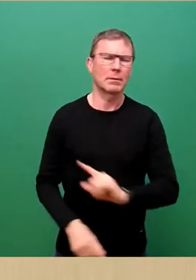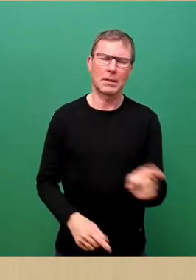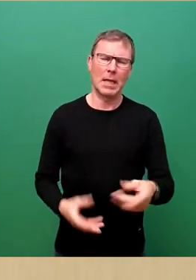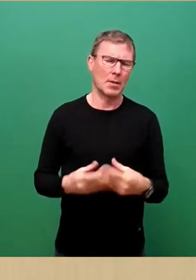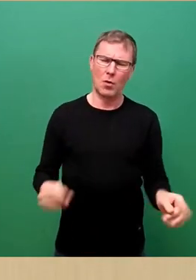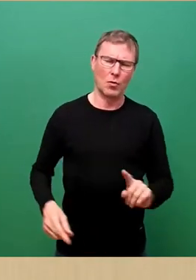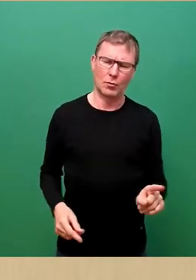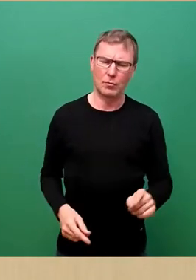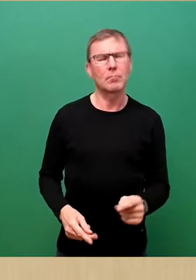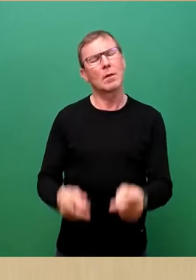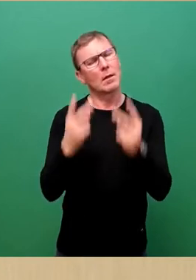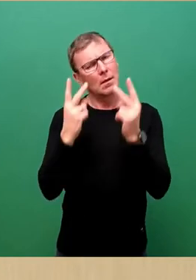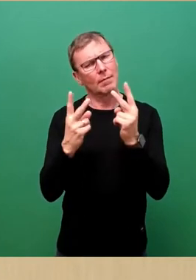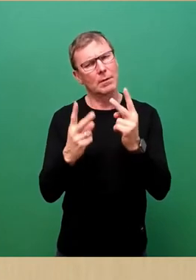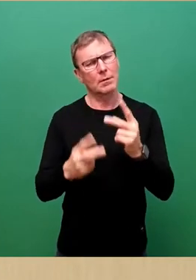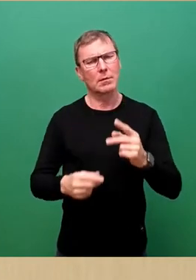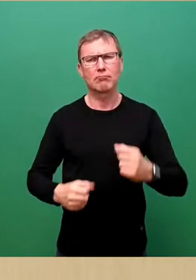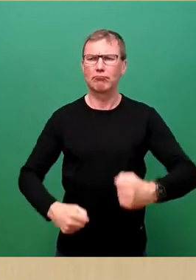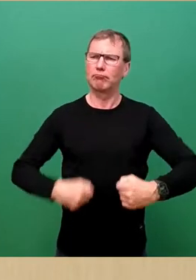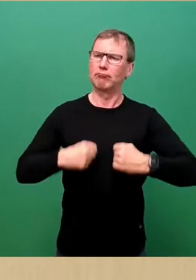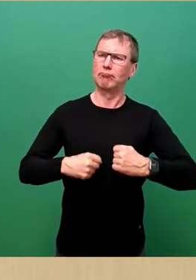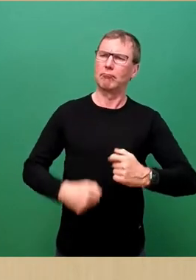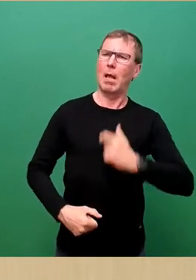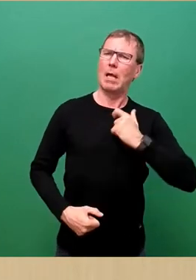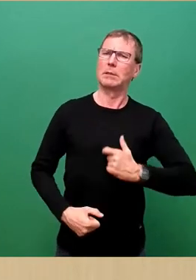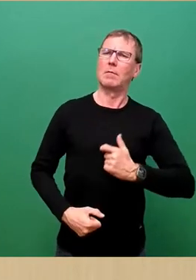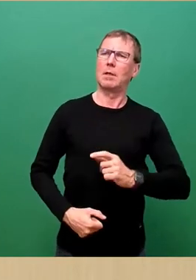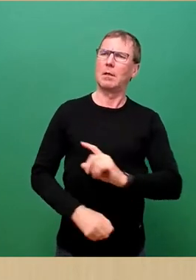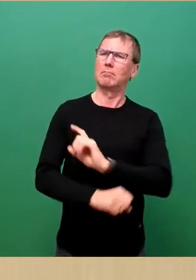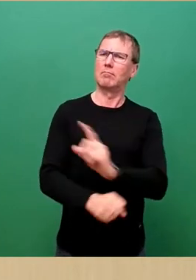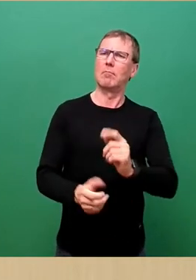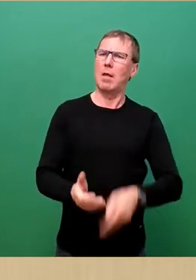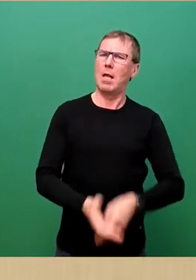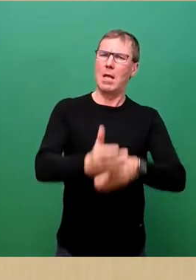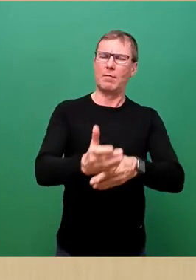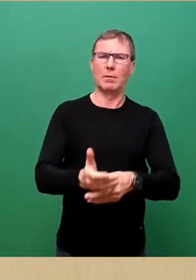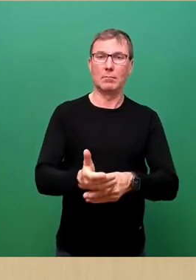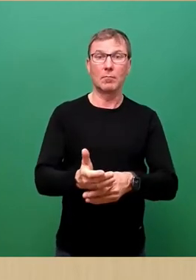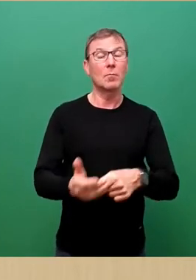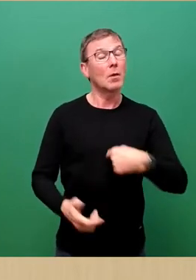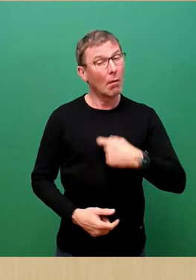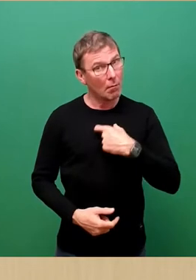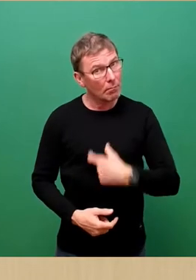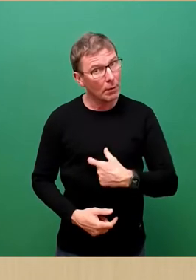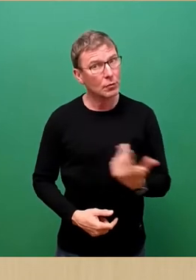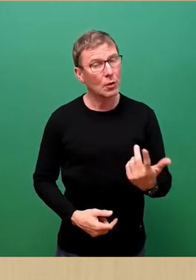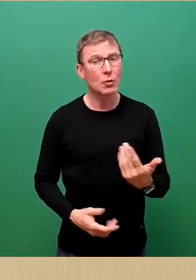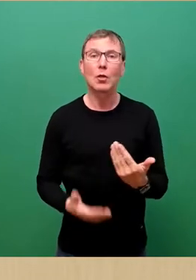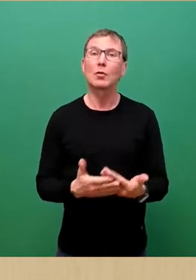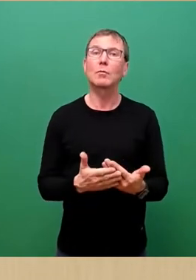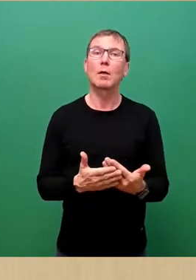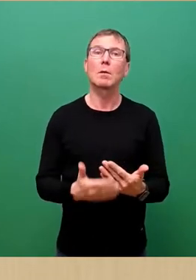hingegen ist aufrichtige, zivile und konkrete Hilfe. Ich persönlich habe zum Beispiel meinen